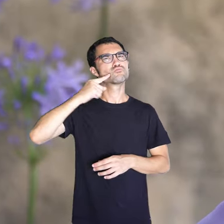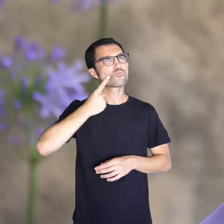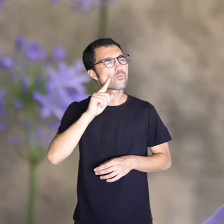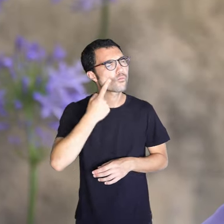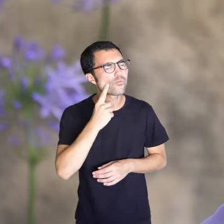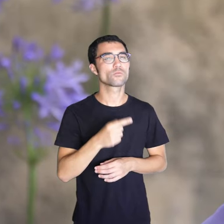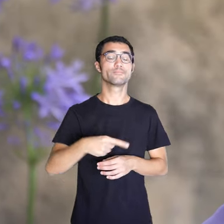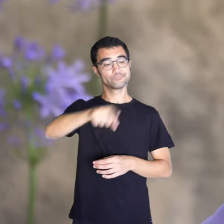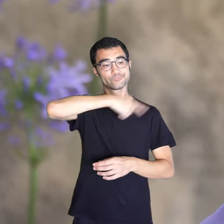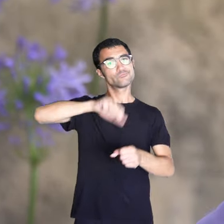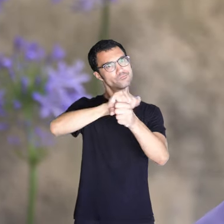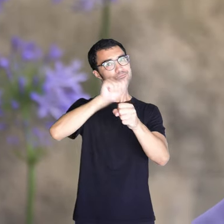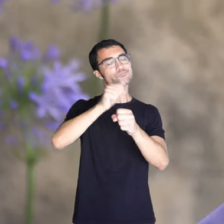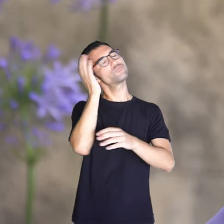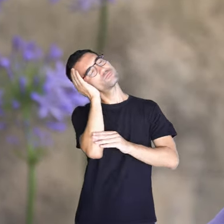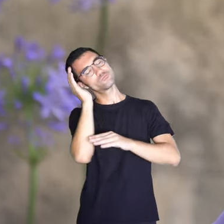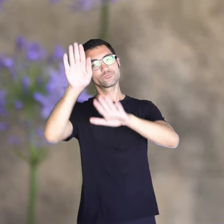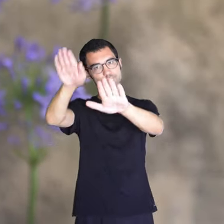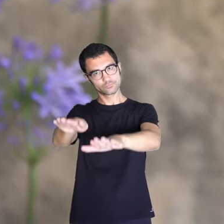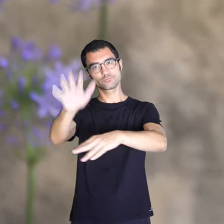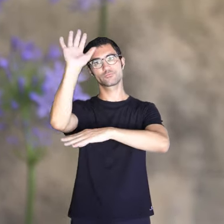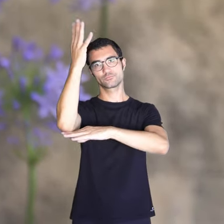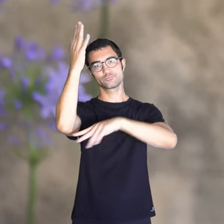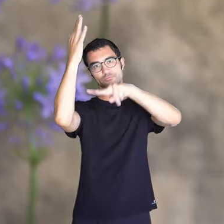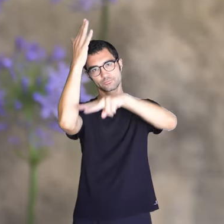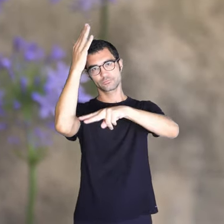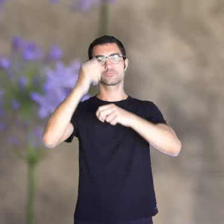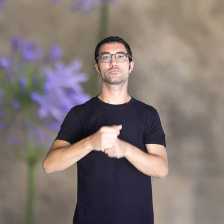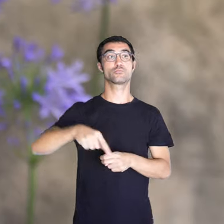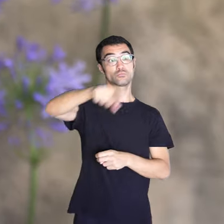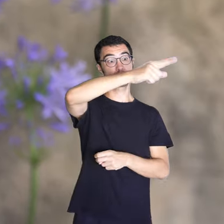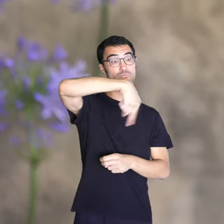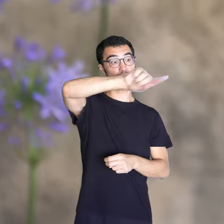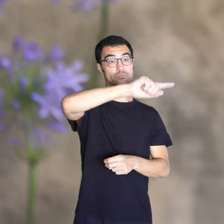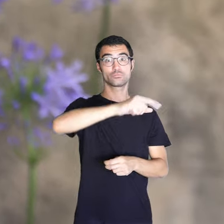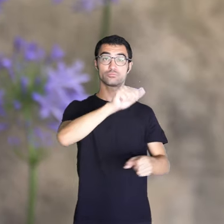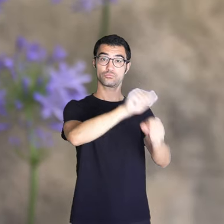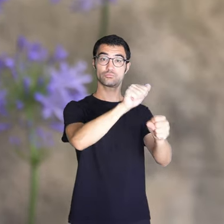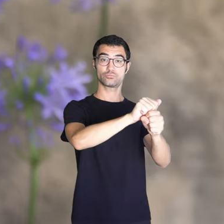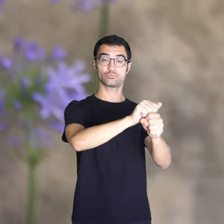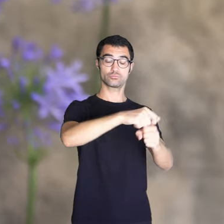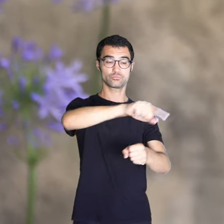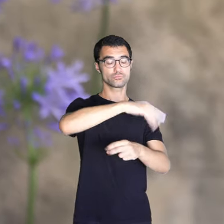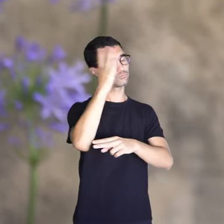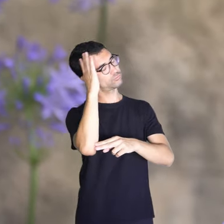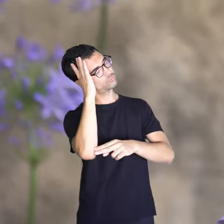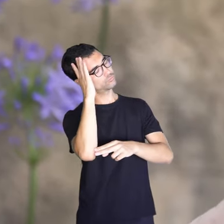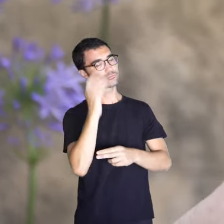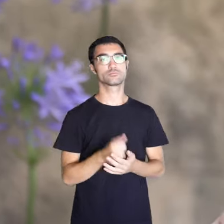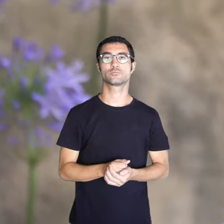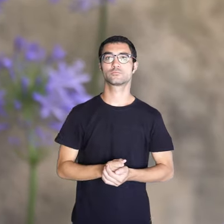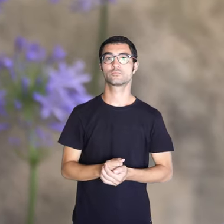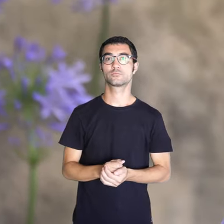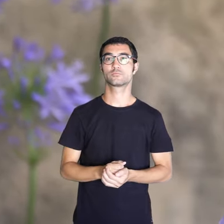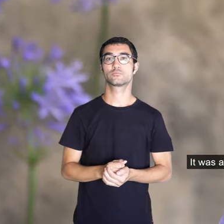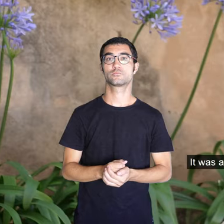Aquí no m'he dit que dormien la dona i l'amo, i aquí dormien jo i la meva germana. I tenien un fill, i